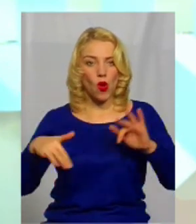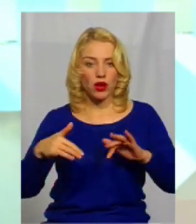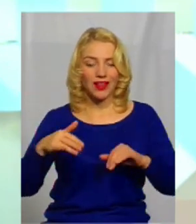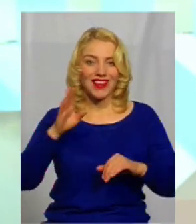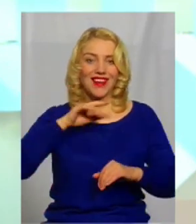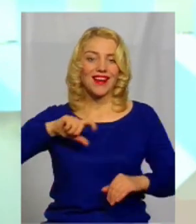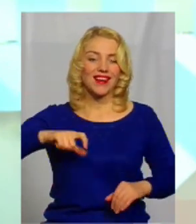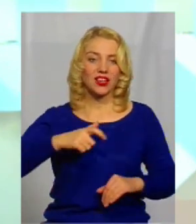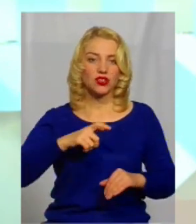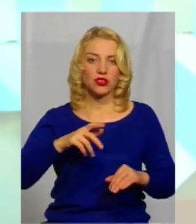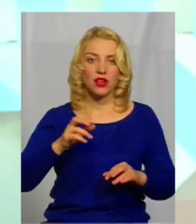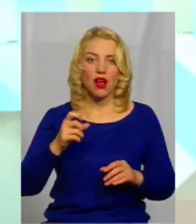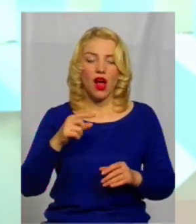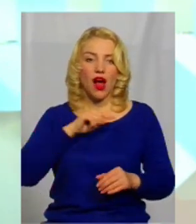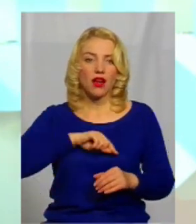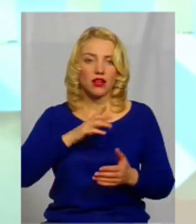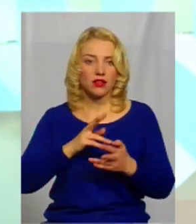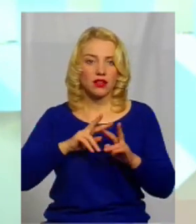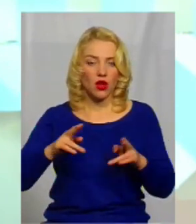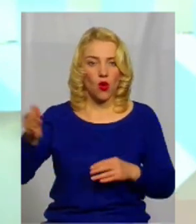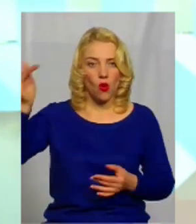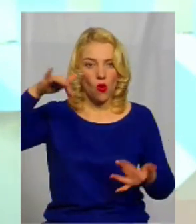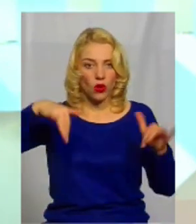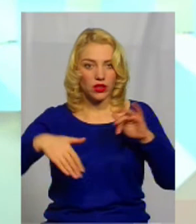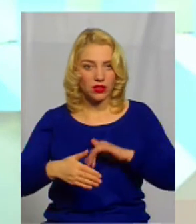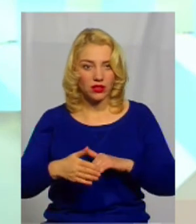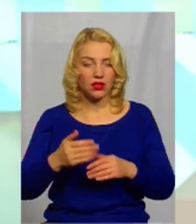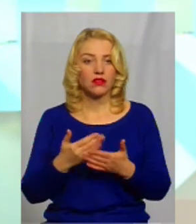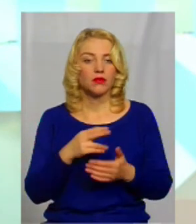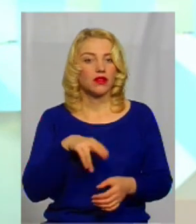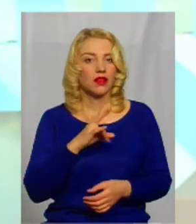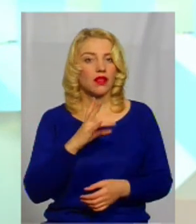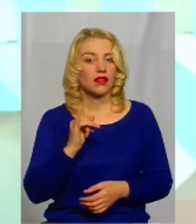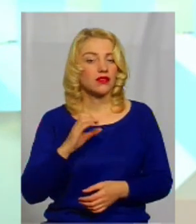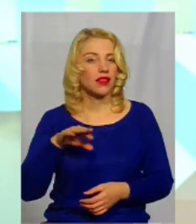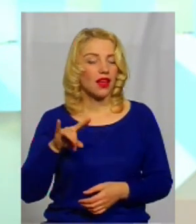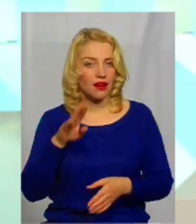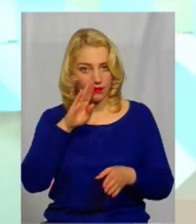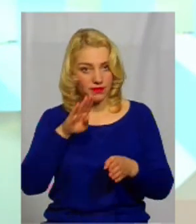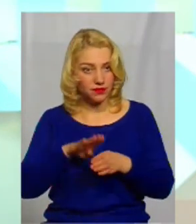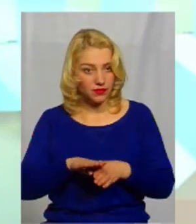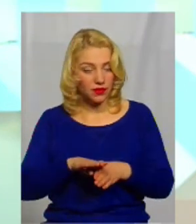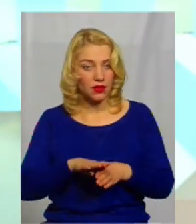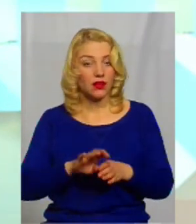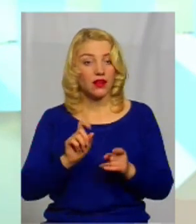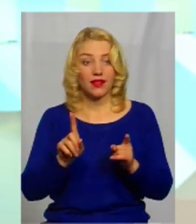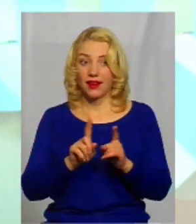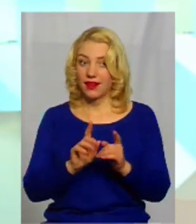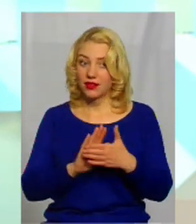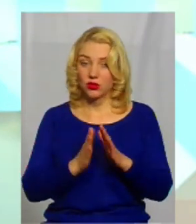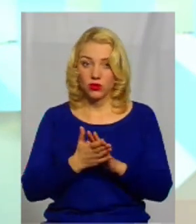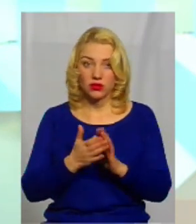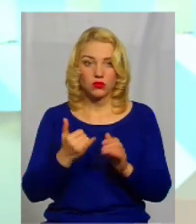характер, і ті, які питають Дністер, впадають в нього. Тому така